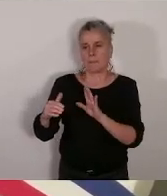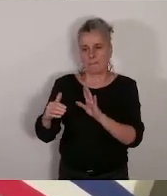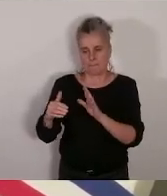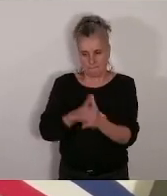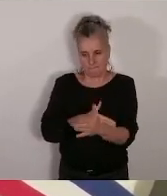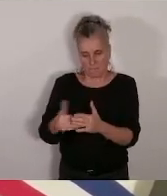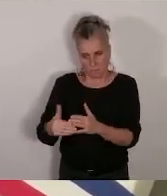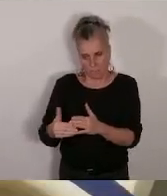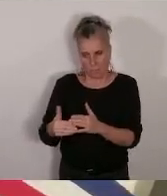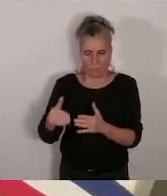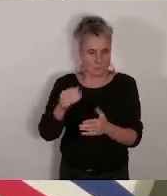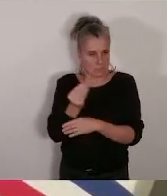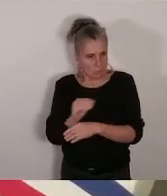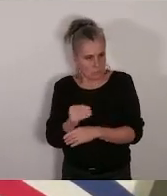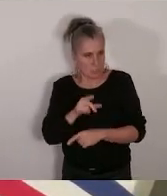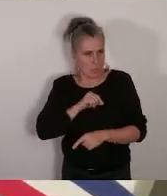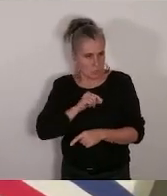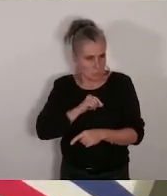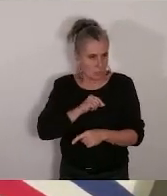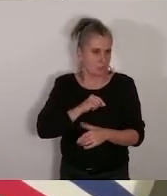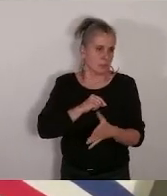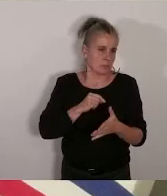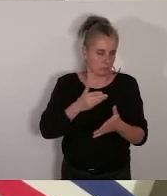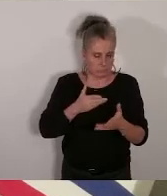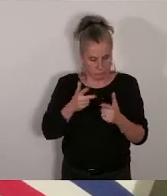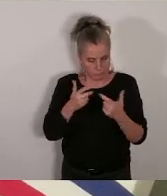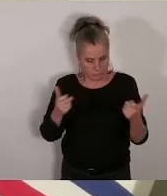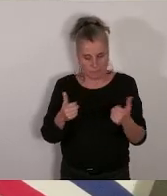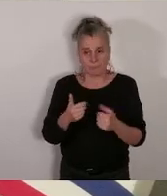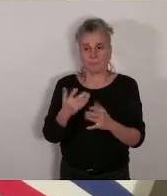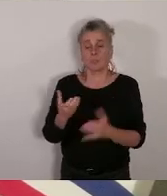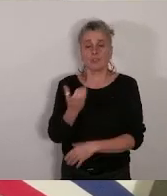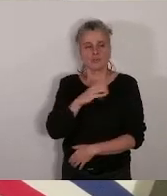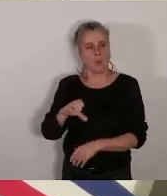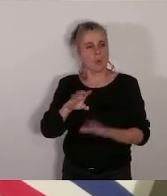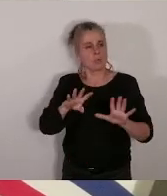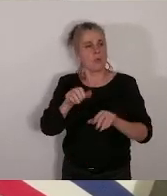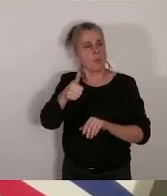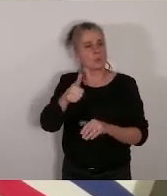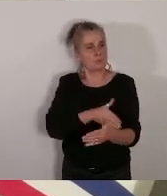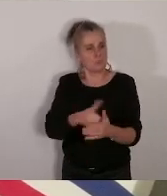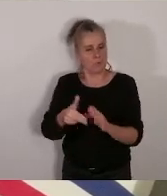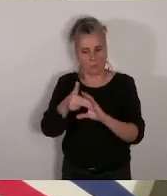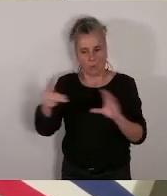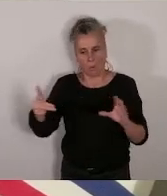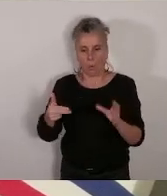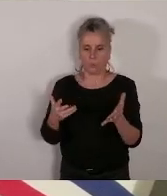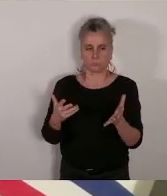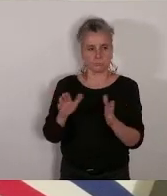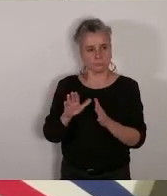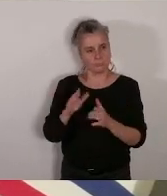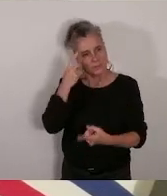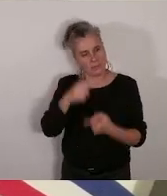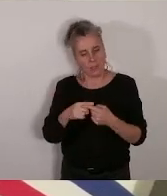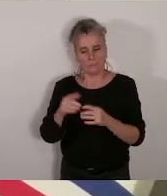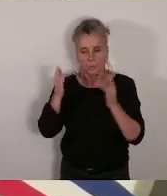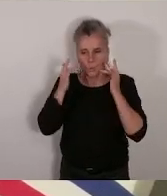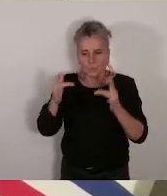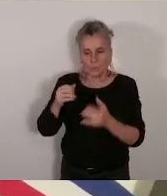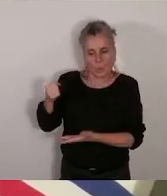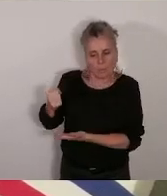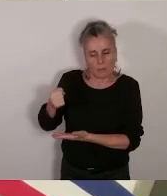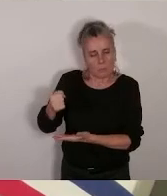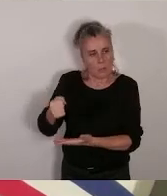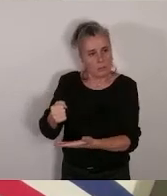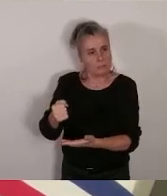donc sécurité, protection civile. 191 millions d'euros sur la culture et le patrimoine avec l'arrivée d'une